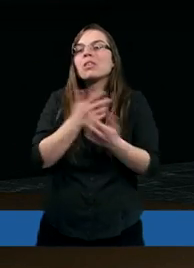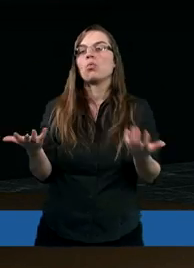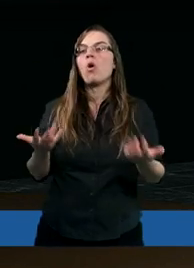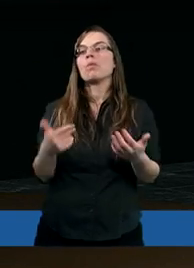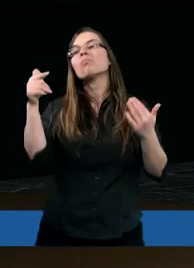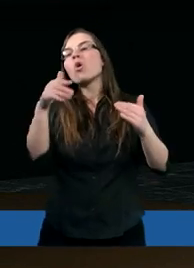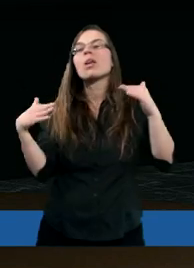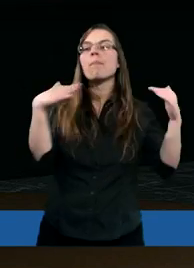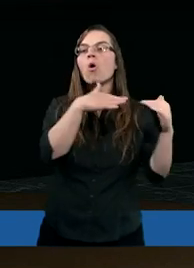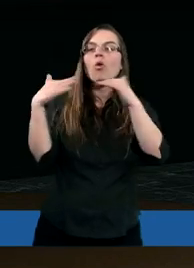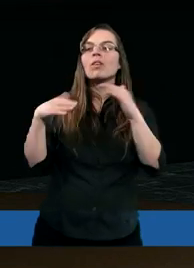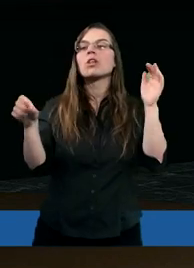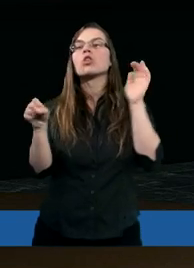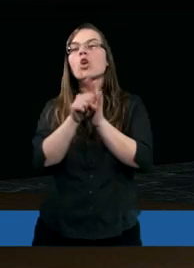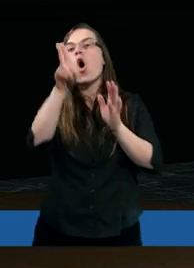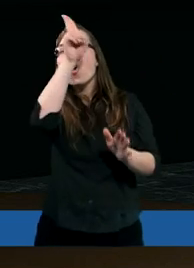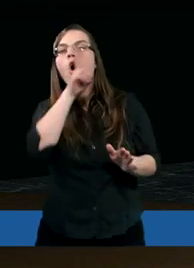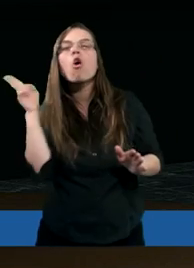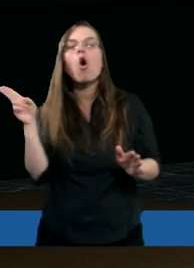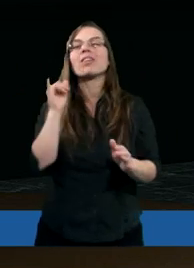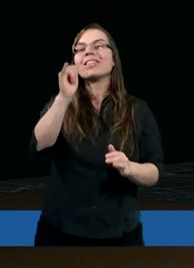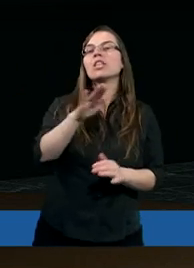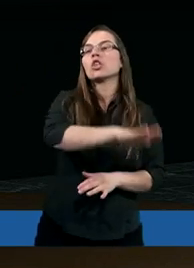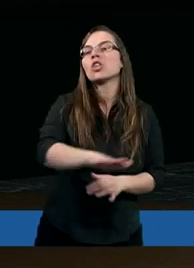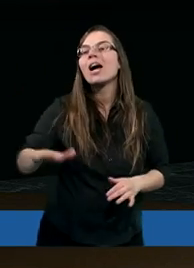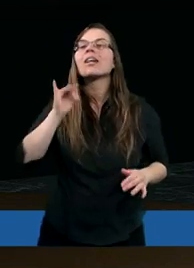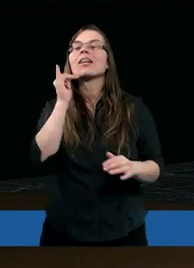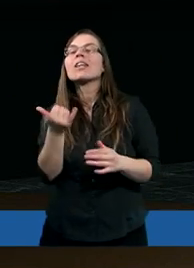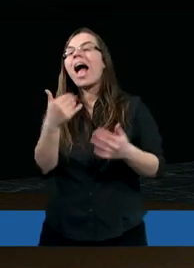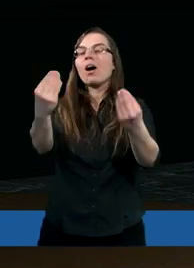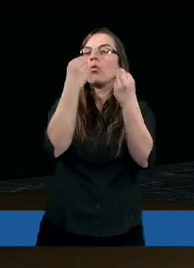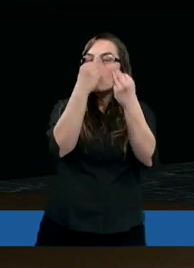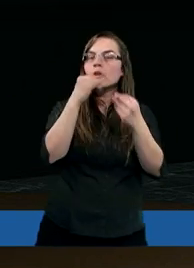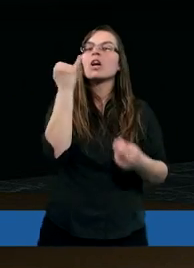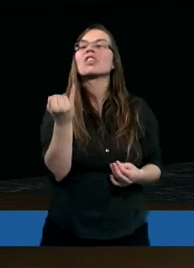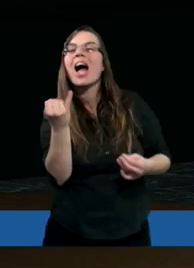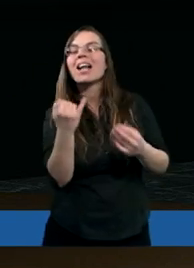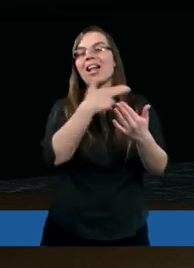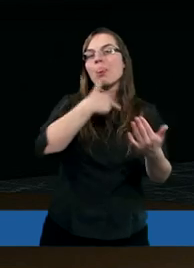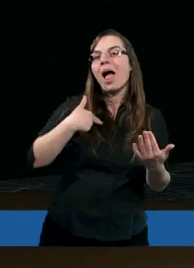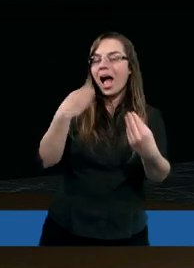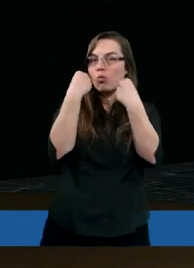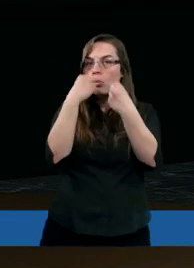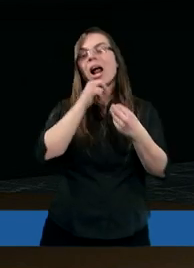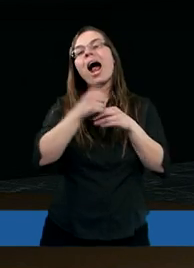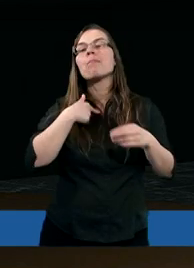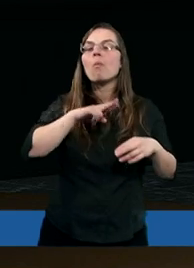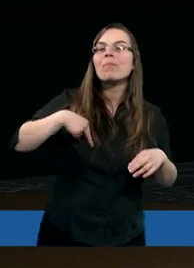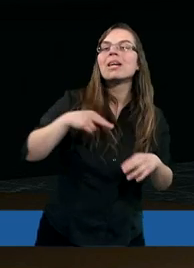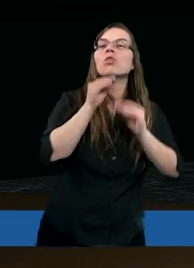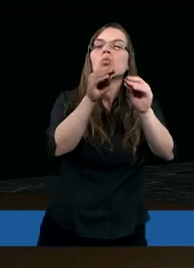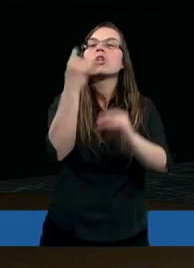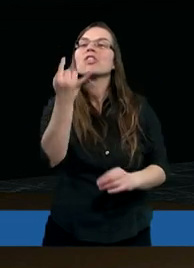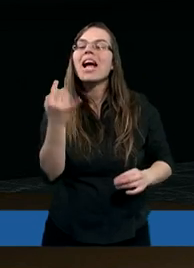To jest, można porównać do rodziców i dzieci. W jaki sposób dzieci się od nas uczą, w jaki sposób możemy czegoś dzieci nauczyć, czy